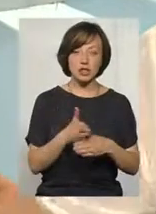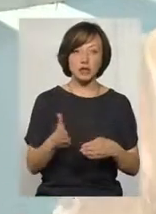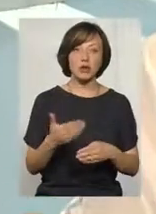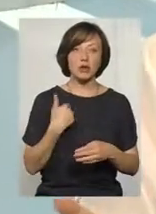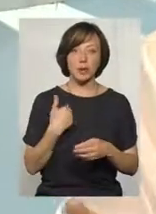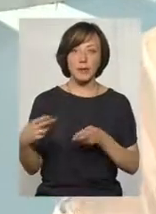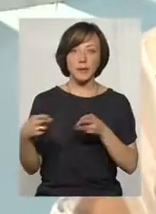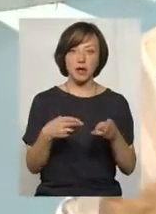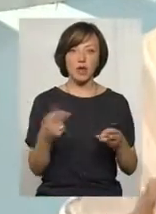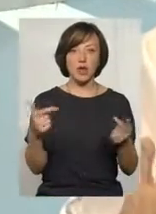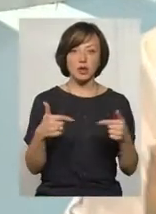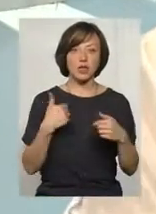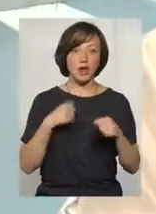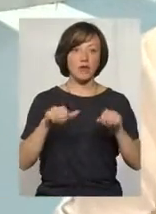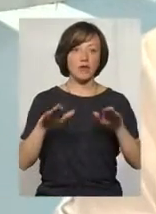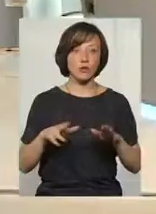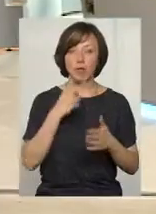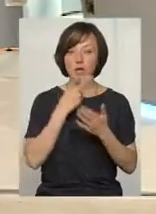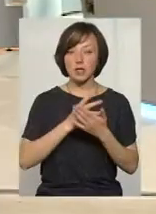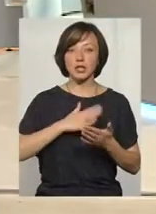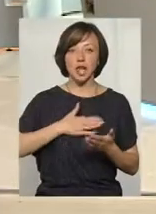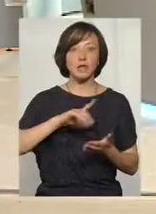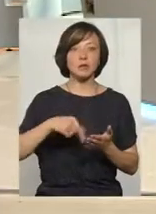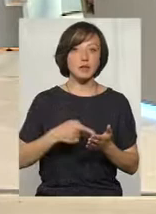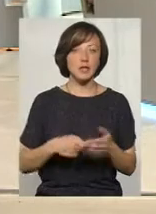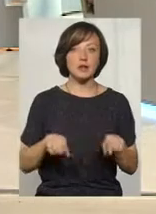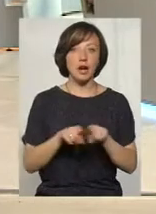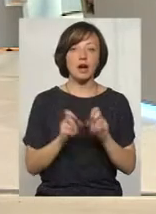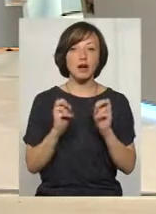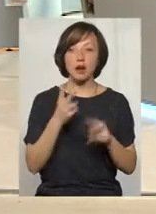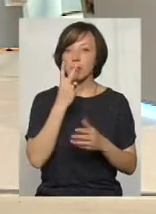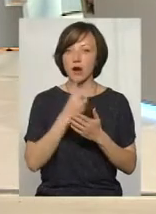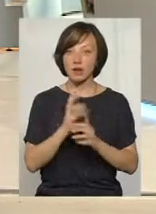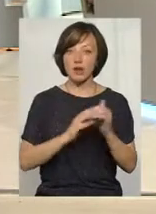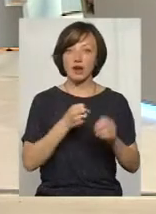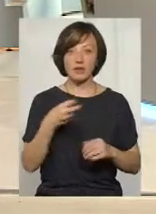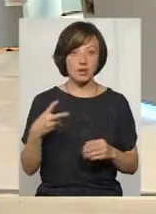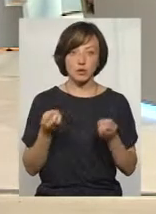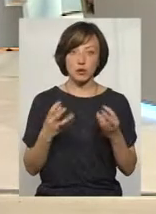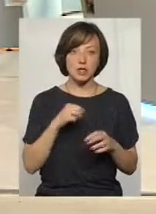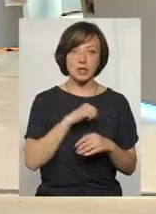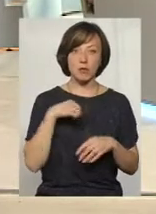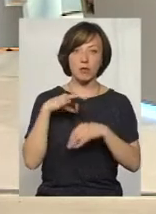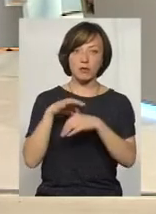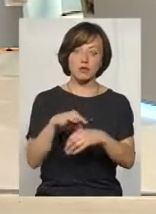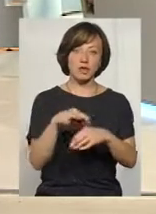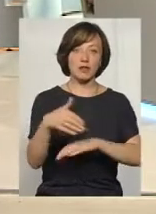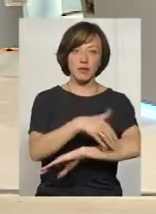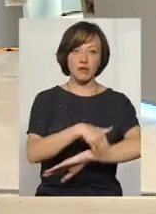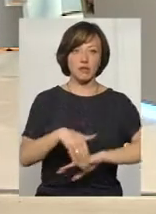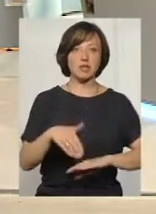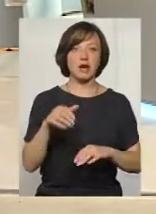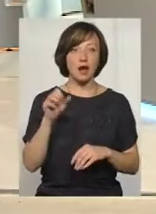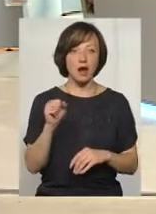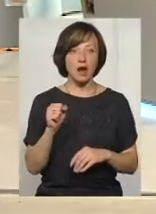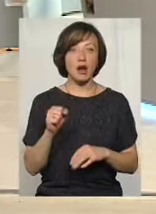приїхали гості, і я ж вирішила показати їм наше місто вже так, як бачать його фахівці. Не просто самі провести по вулицях і їм показати,